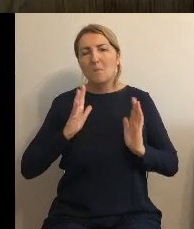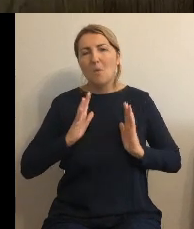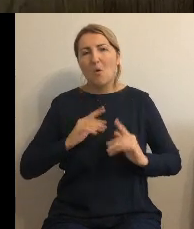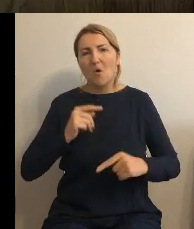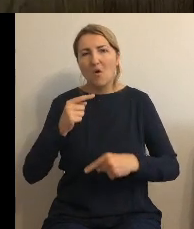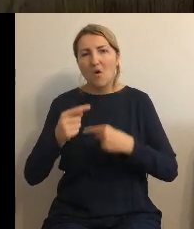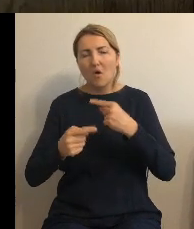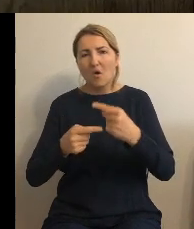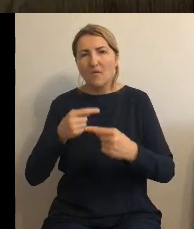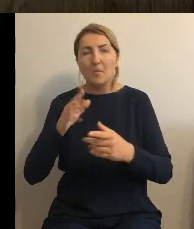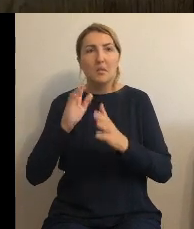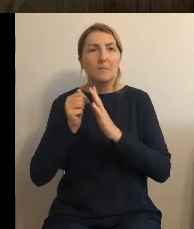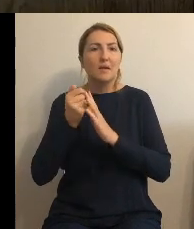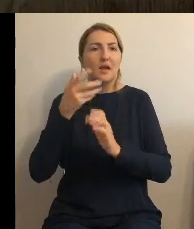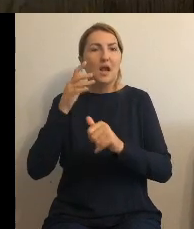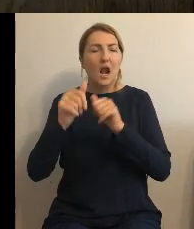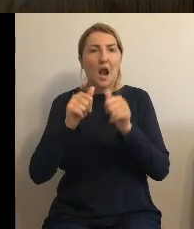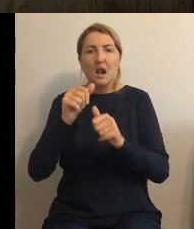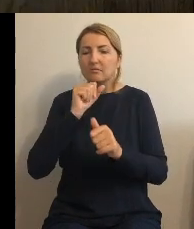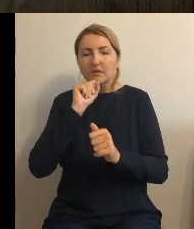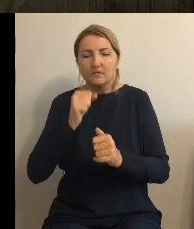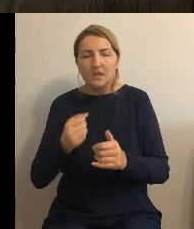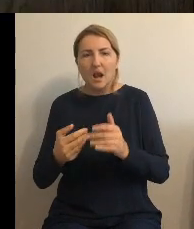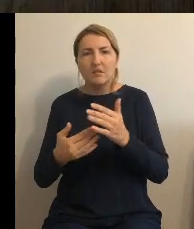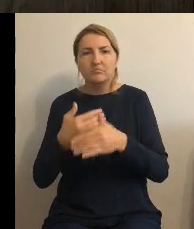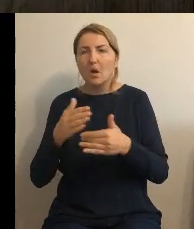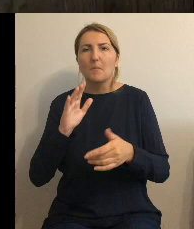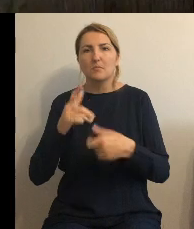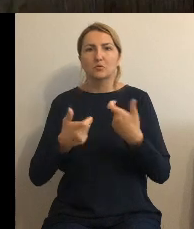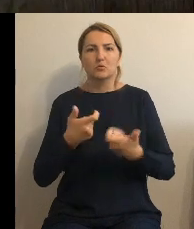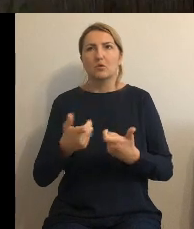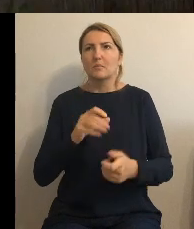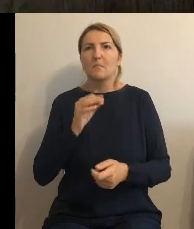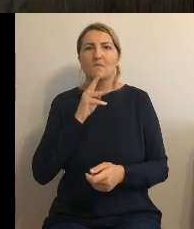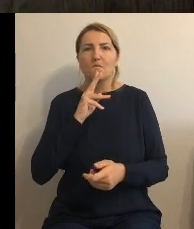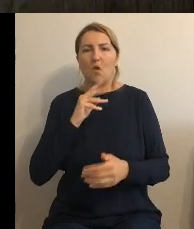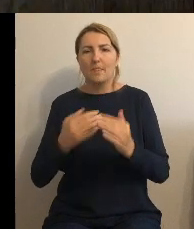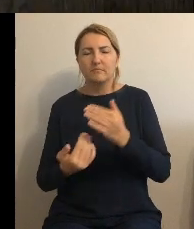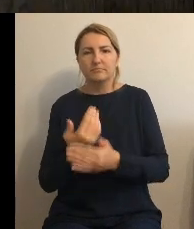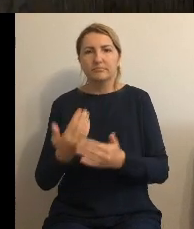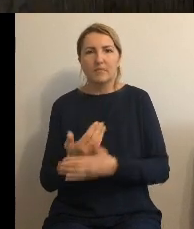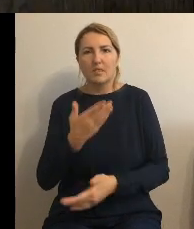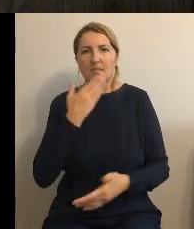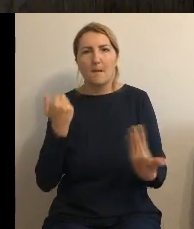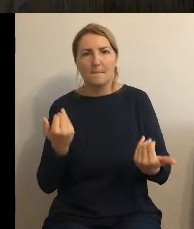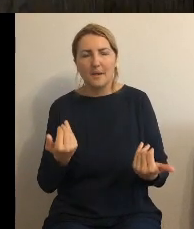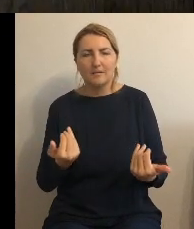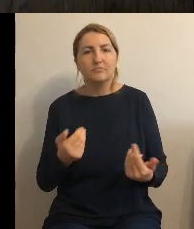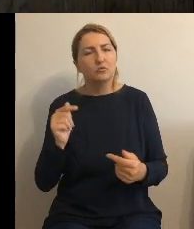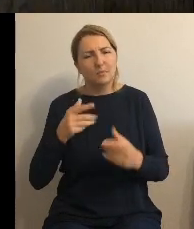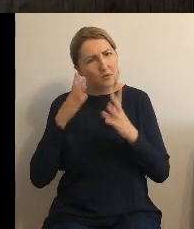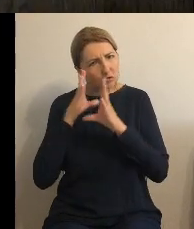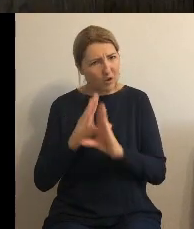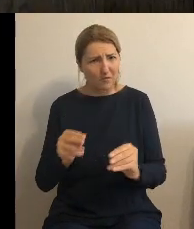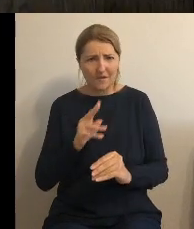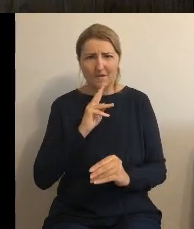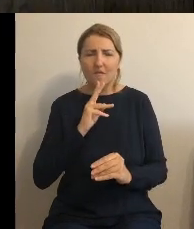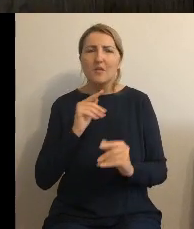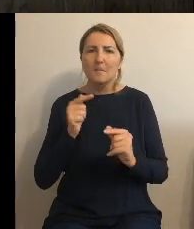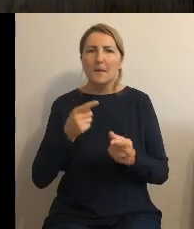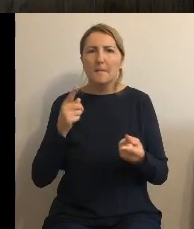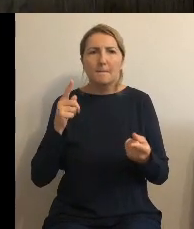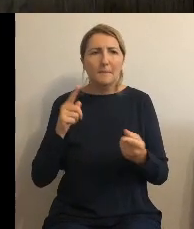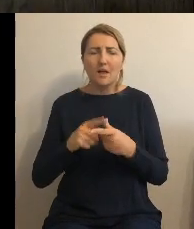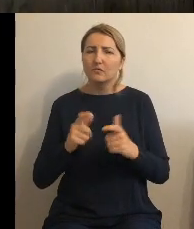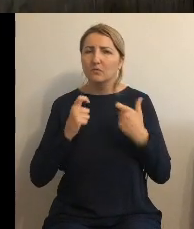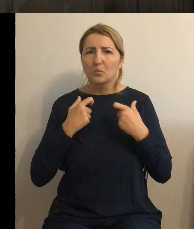stanąć przed takim dylematem co zrobić bo wody brakuje dlatego musimy tą wodę szanować starać się jak najmniej tej wody marnować